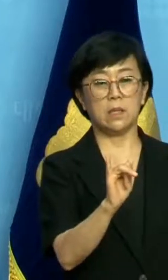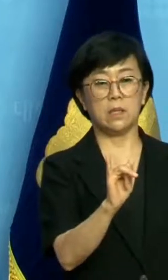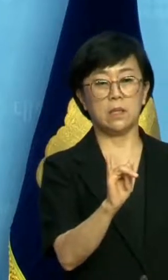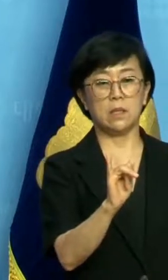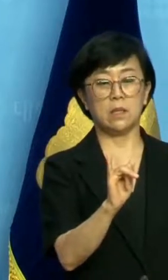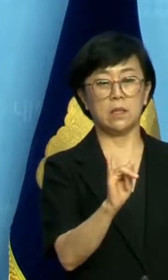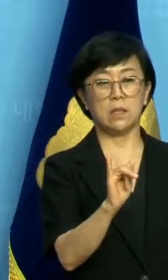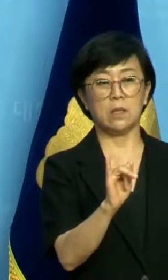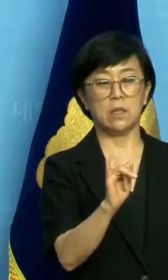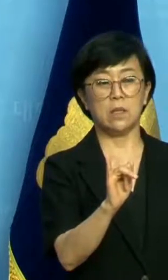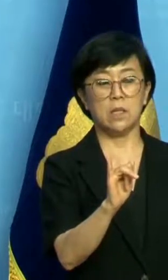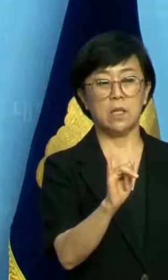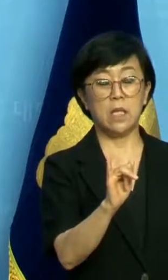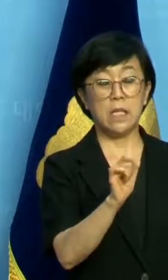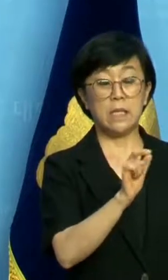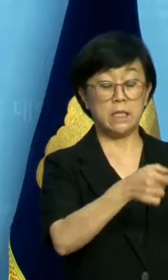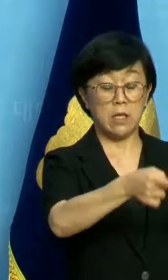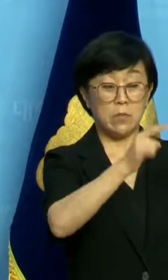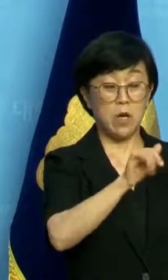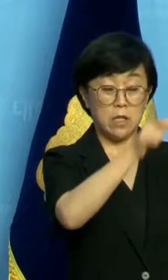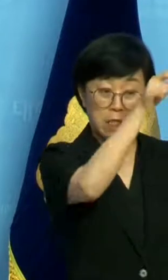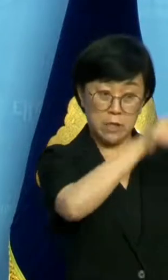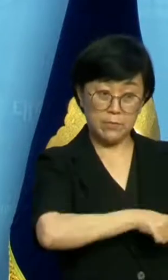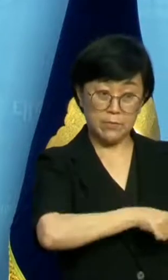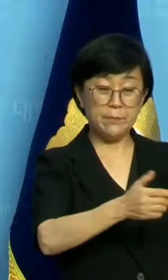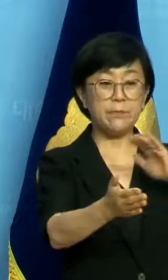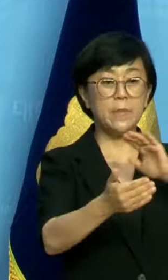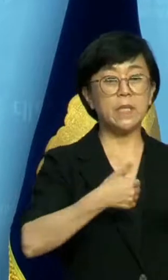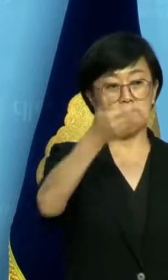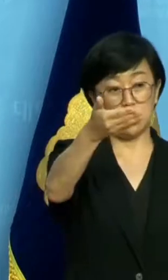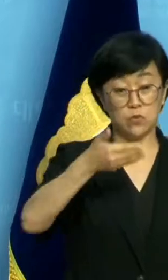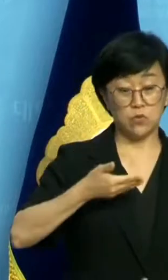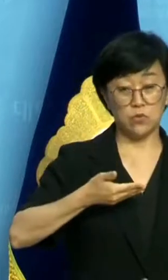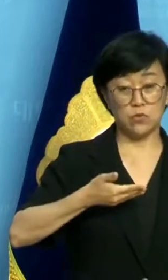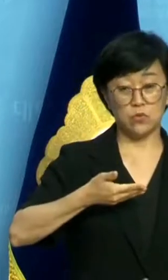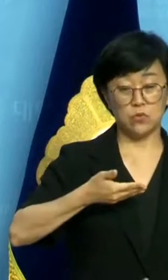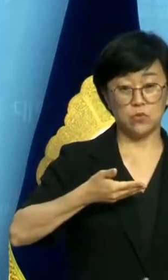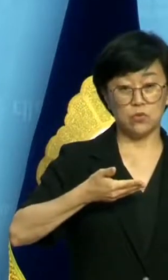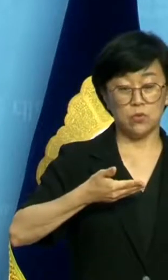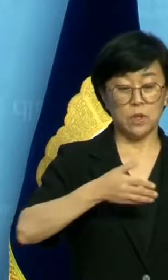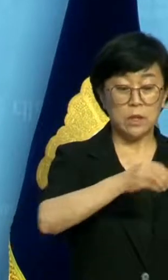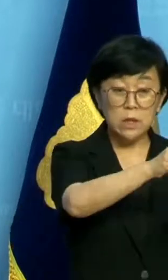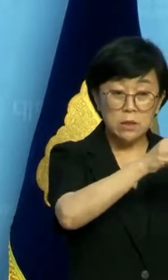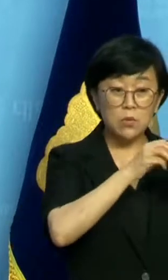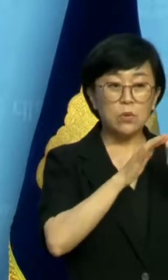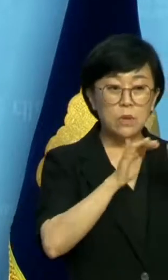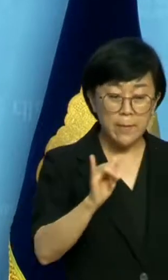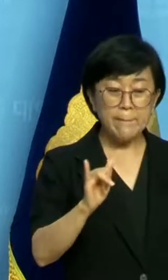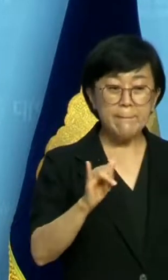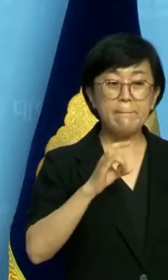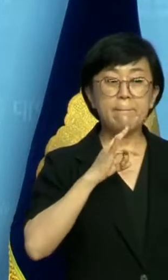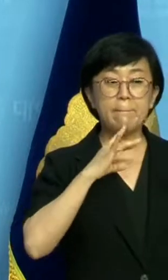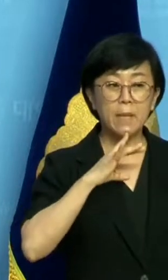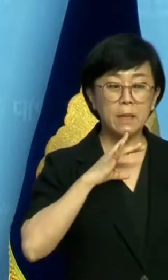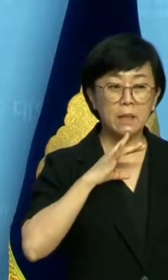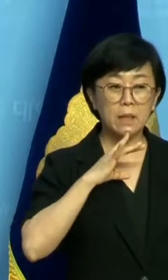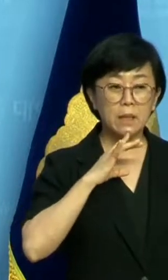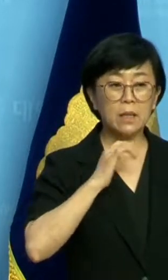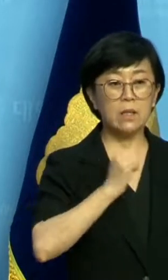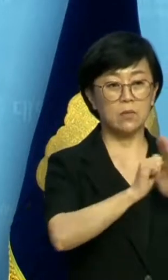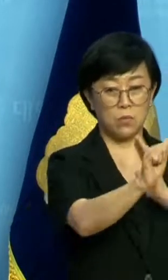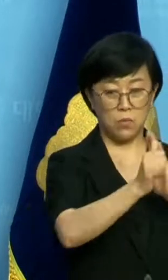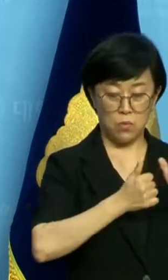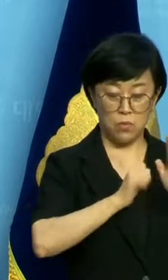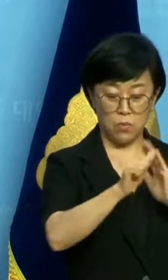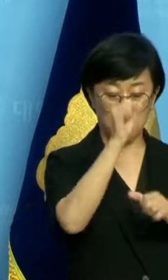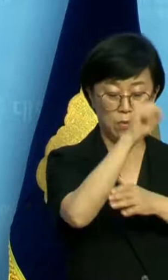참석 명단을 사전에 제출하여 등록된 인원만 청사 출입을